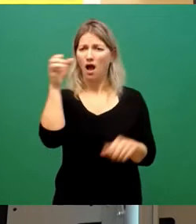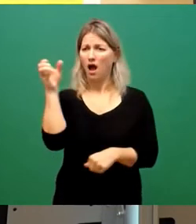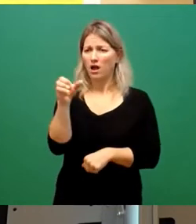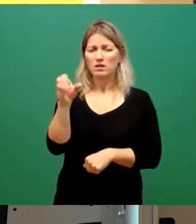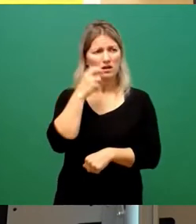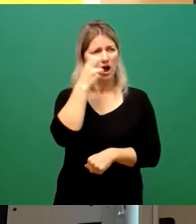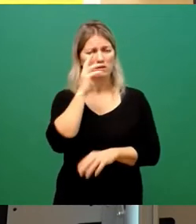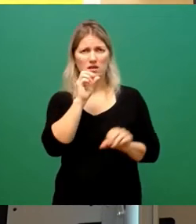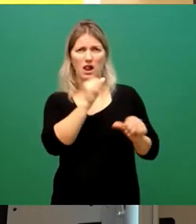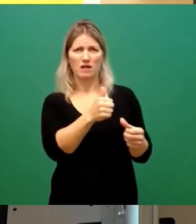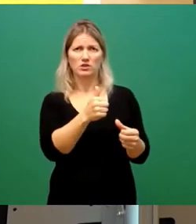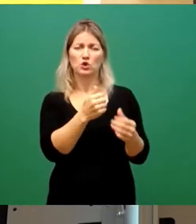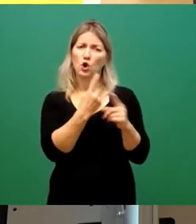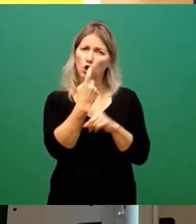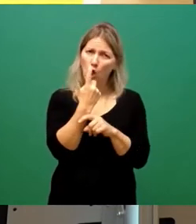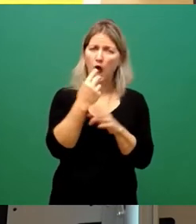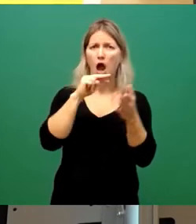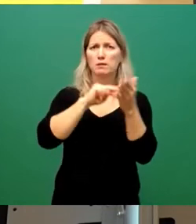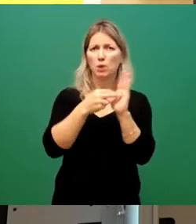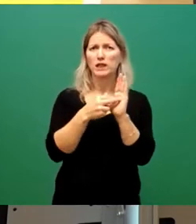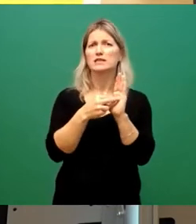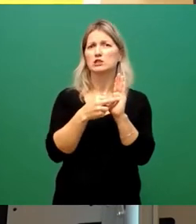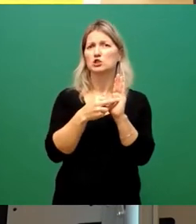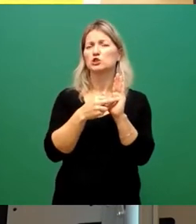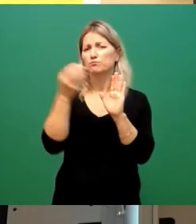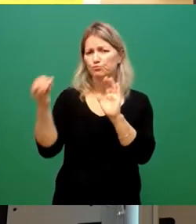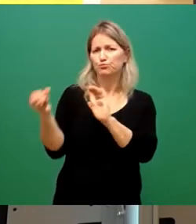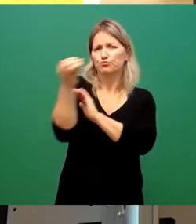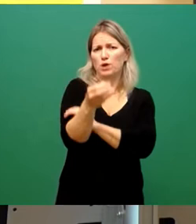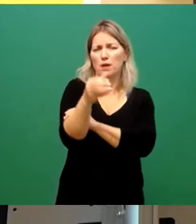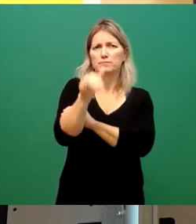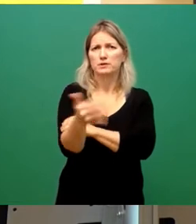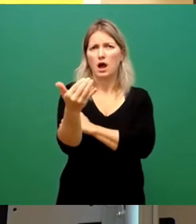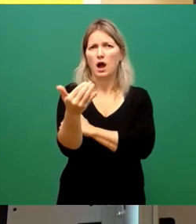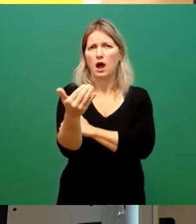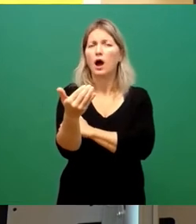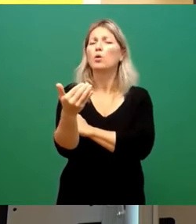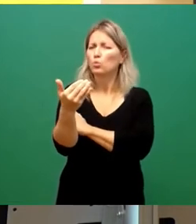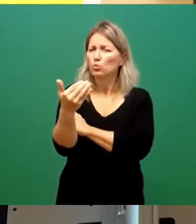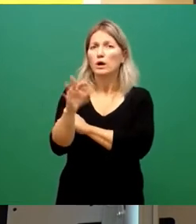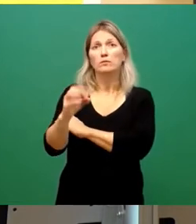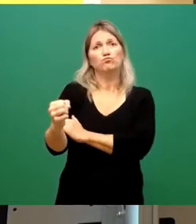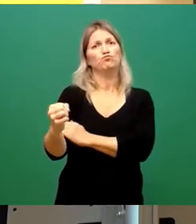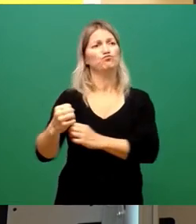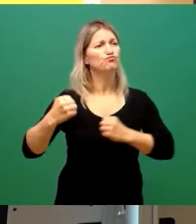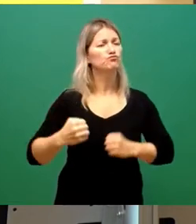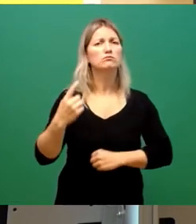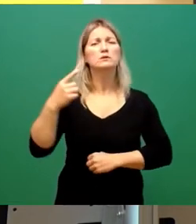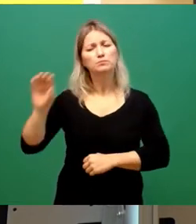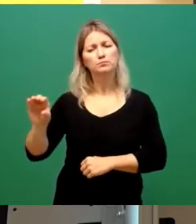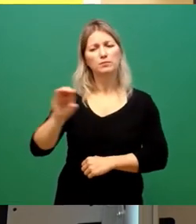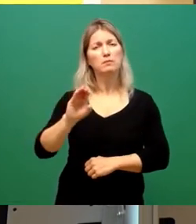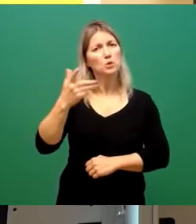politische Kraft, eine sehr kleine Kraft in dieser Stadt mit vertreten sein an der Spitze. Das ist der Wunsch des Oberbürgermeisters.